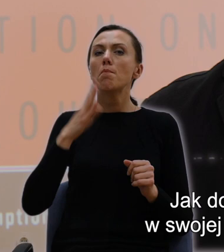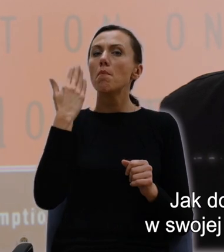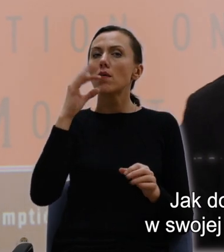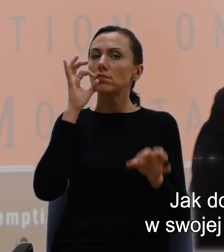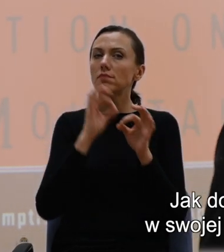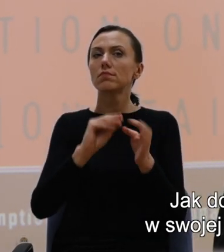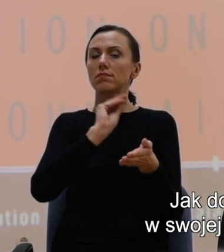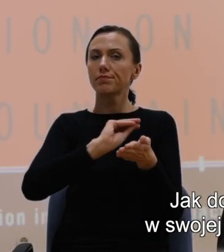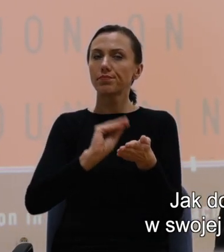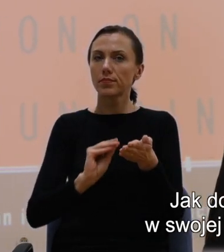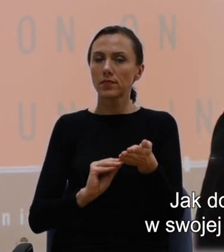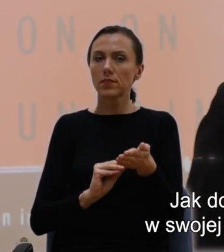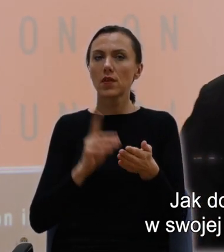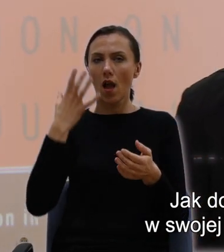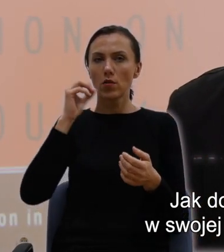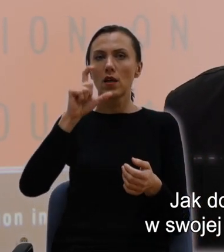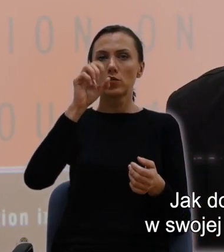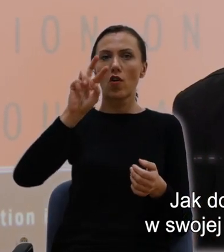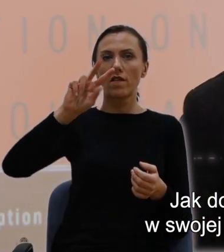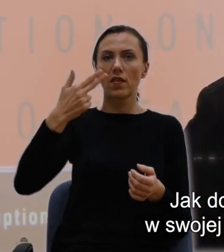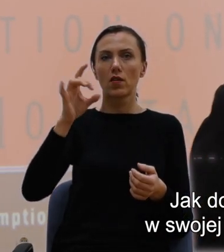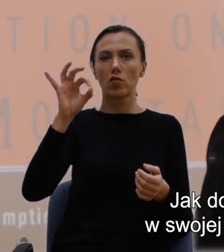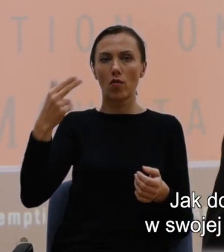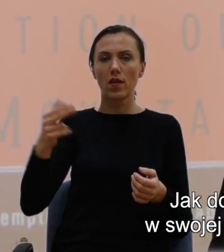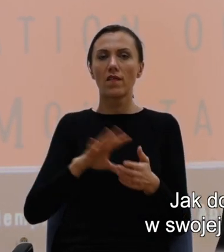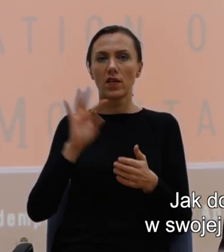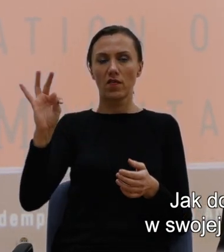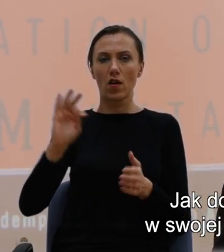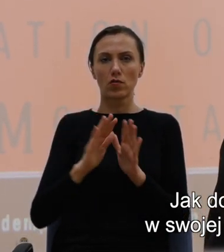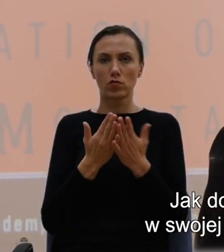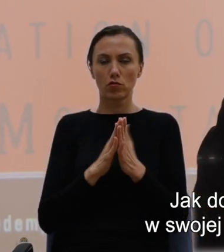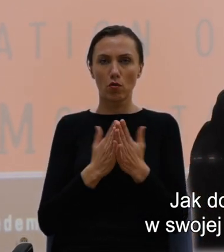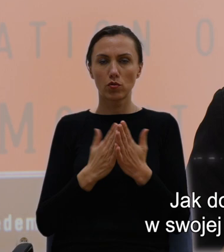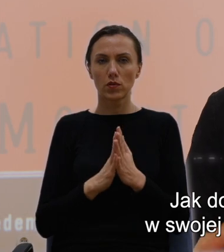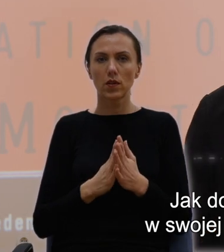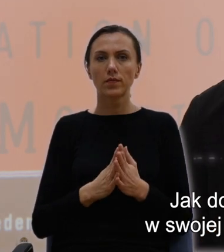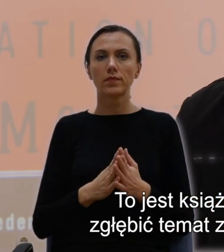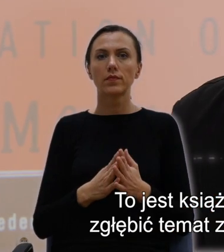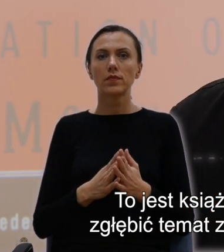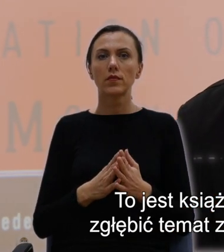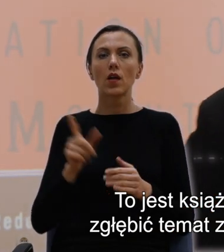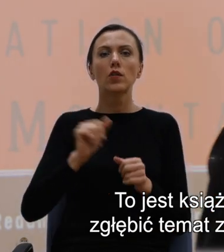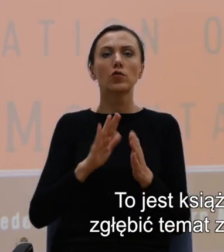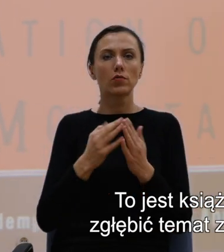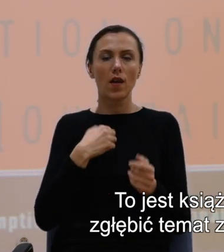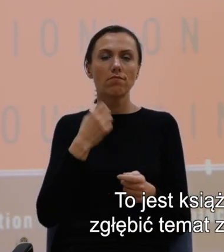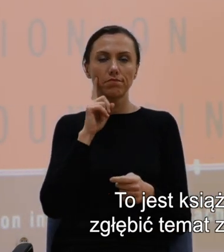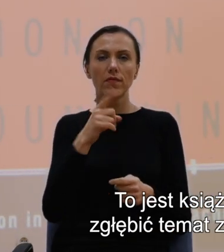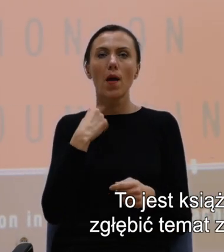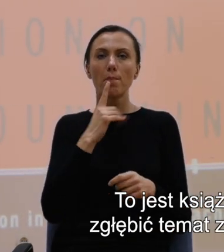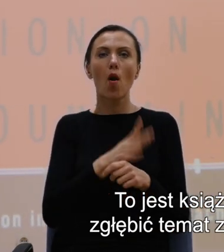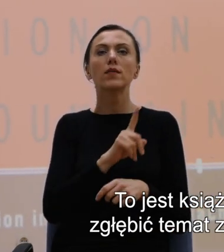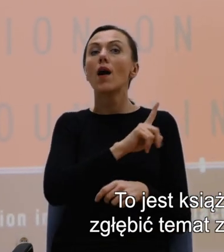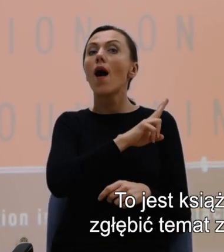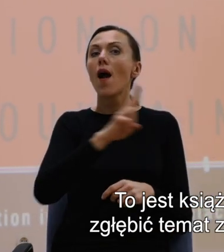Dennis Covington w swojej książce Salvation on Sand Mountain, to jest książka, którą polecam każdemu, kto